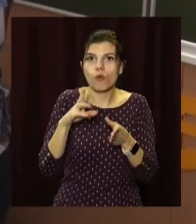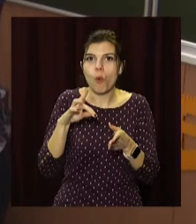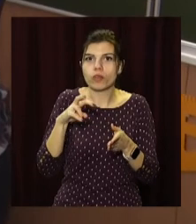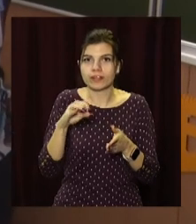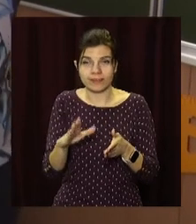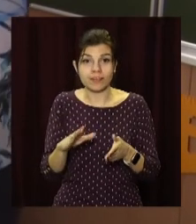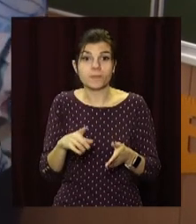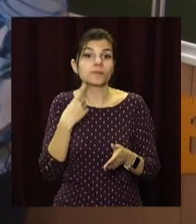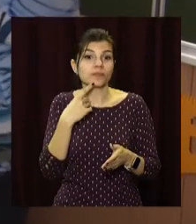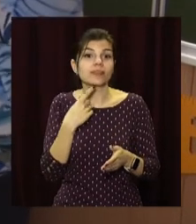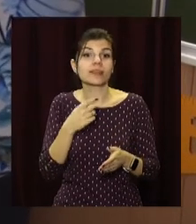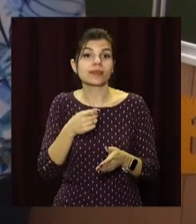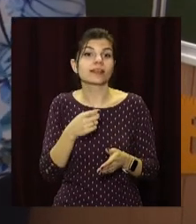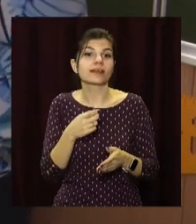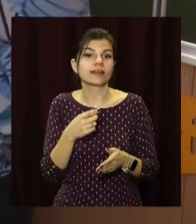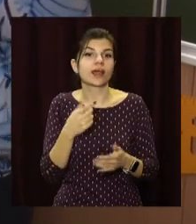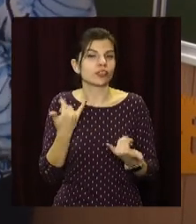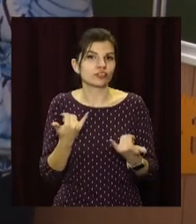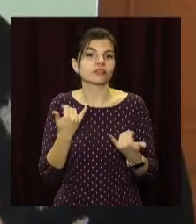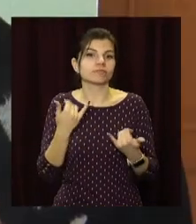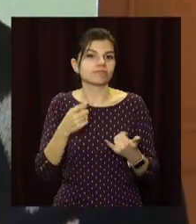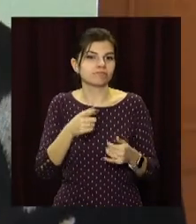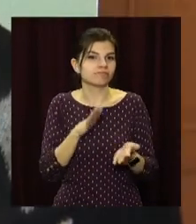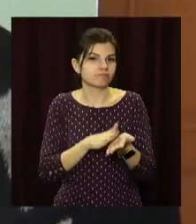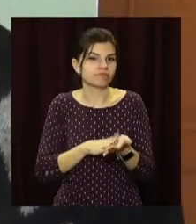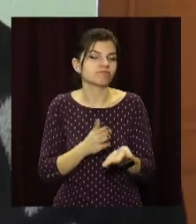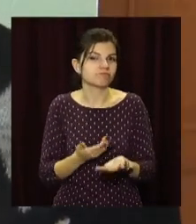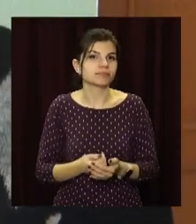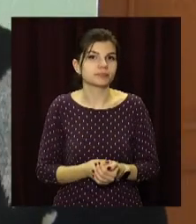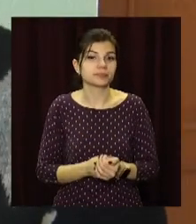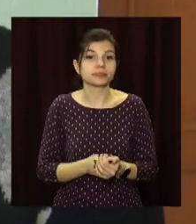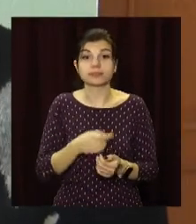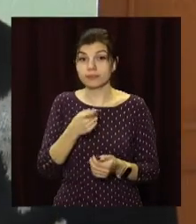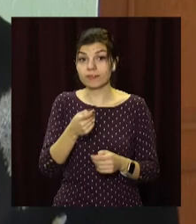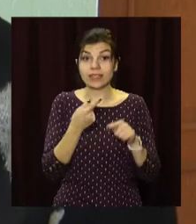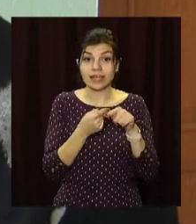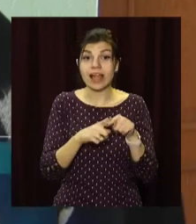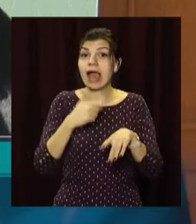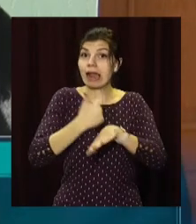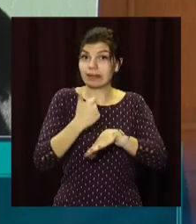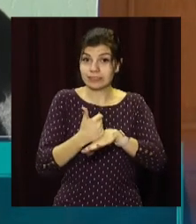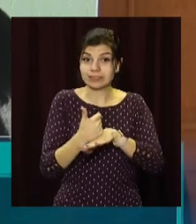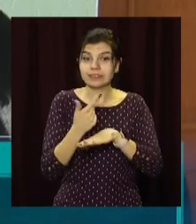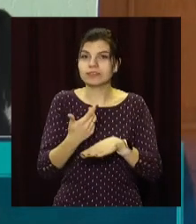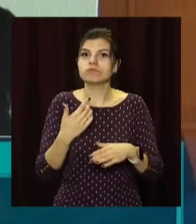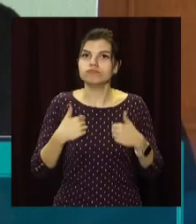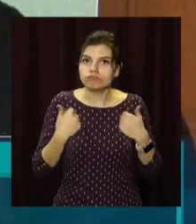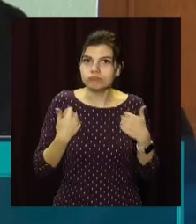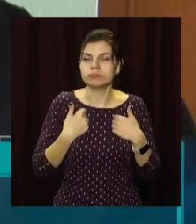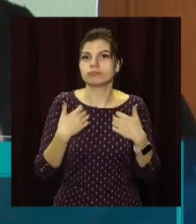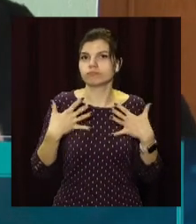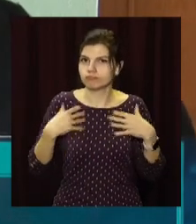всеукраїнському етапі конкурсу не сумніваються. Особисті її якості, якості лідера, наполегливість,